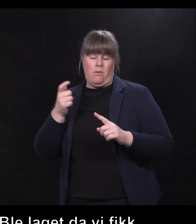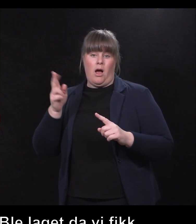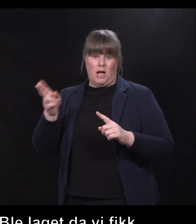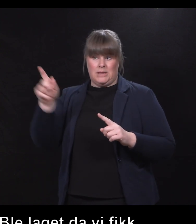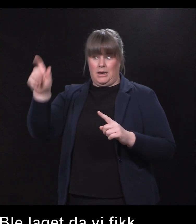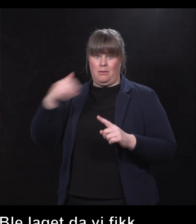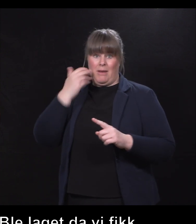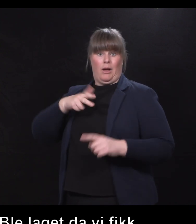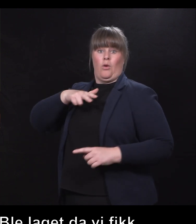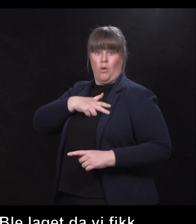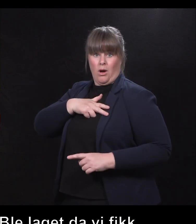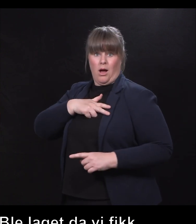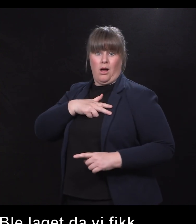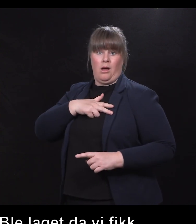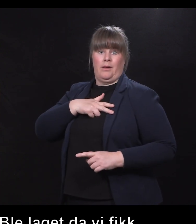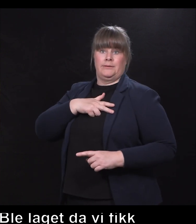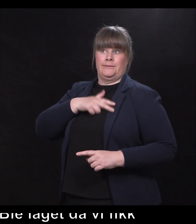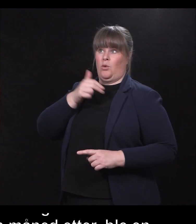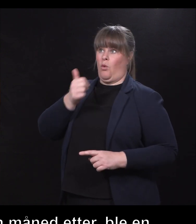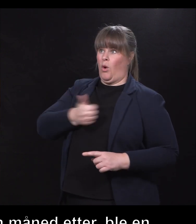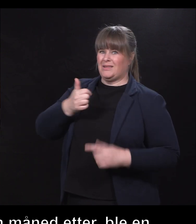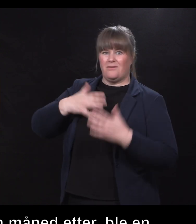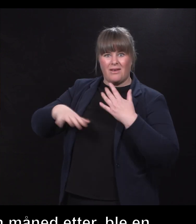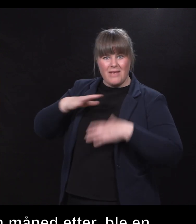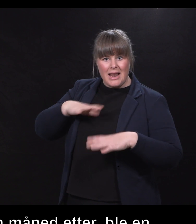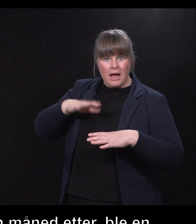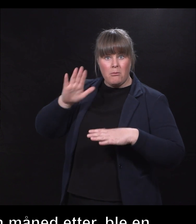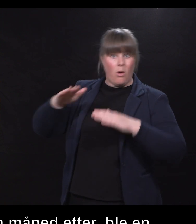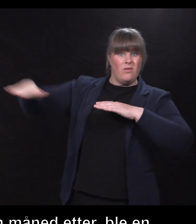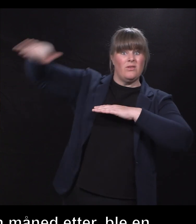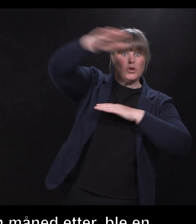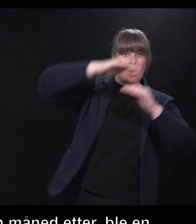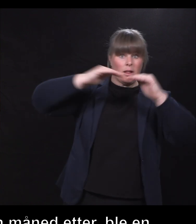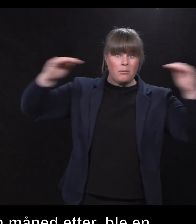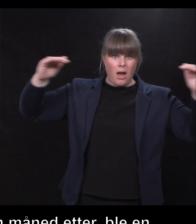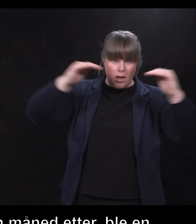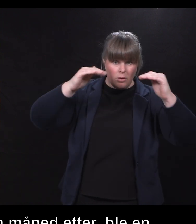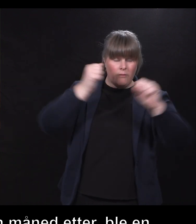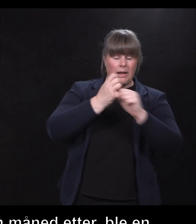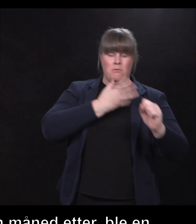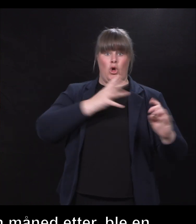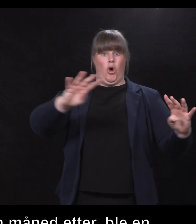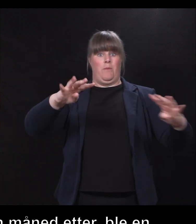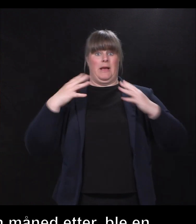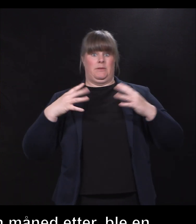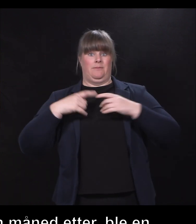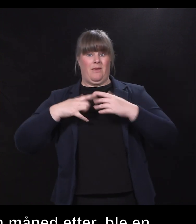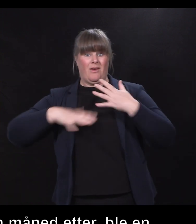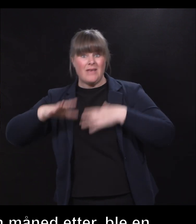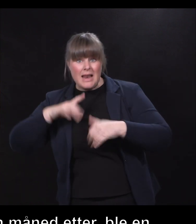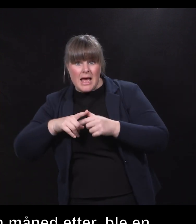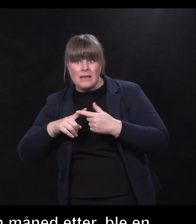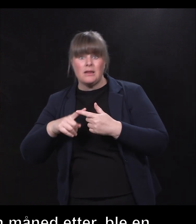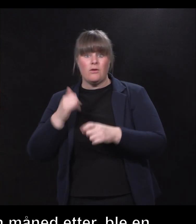kåret til årets frivillige på nasjonalt plan. Så vi fikk en enorm oppmerksomhet rundt dette med frivillighet, og hvordan vi kunne